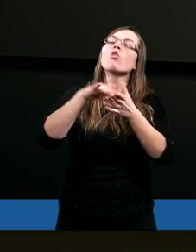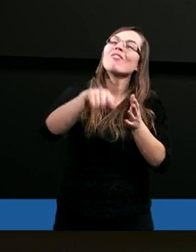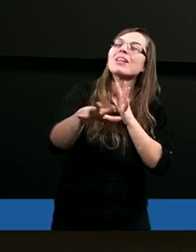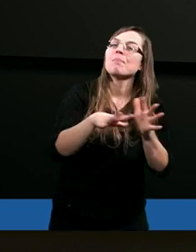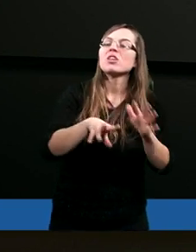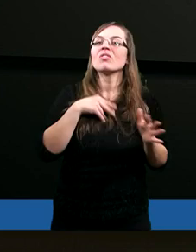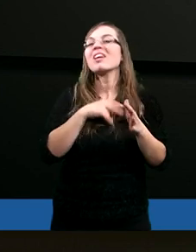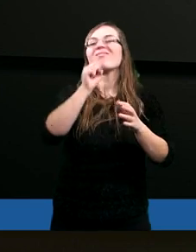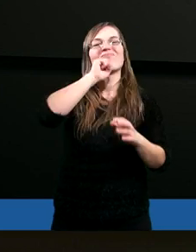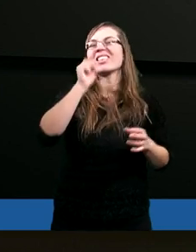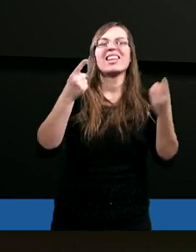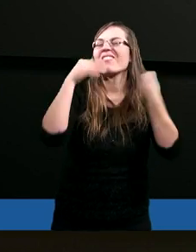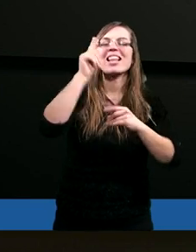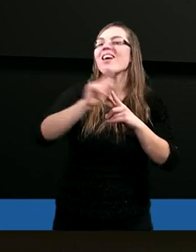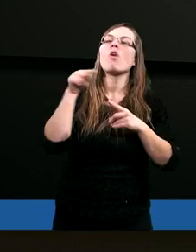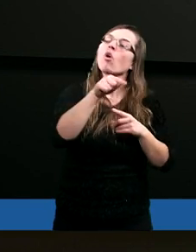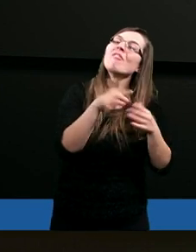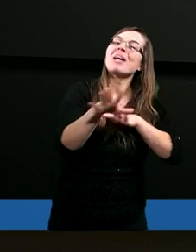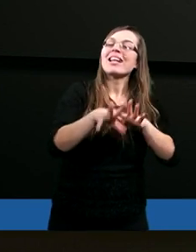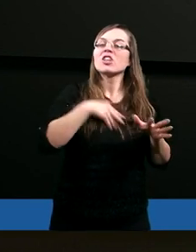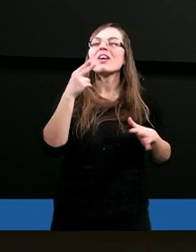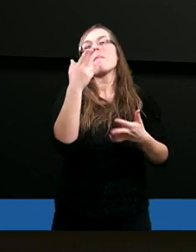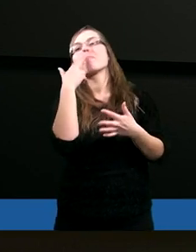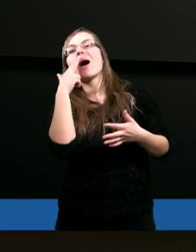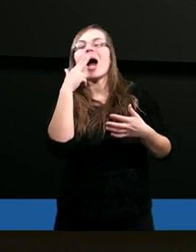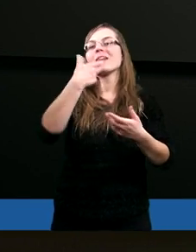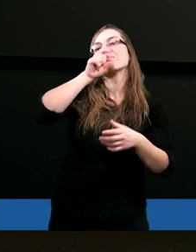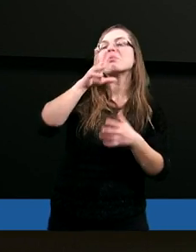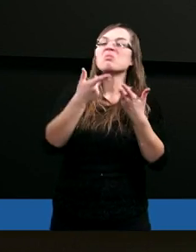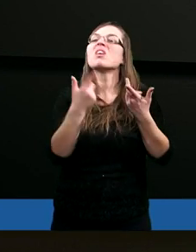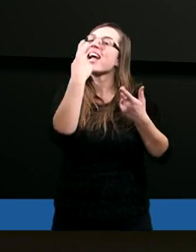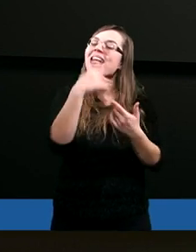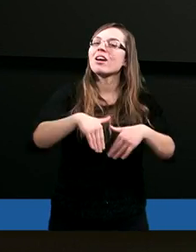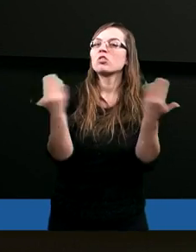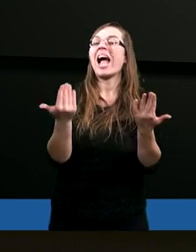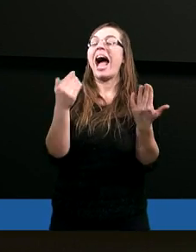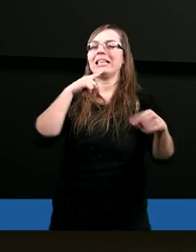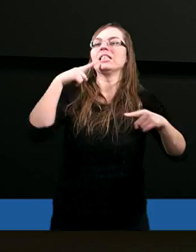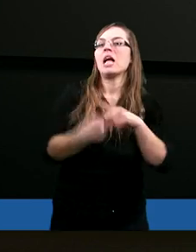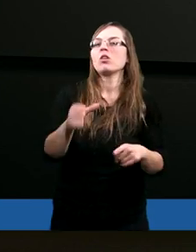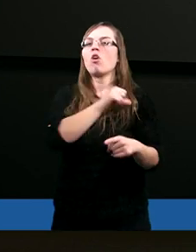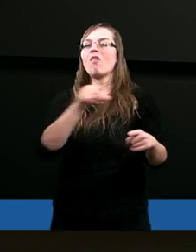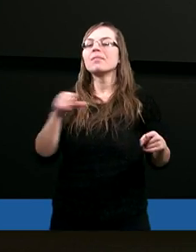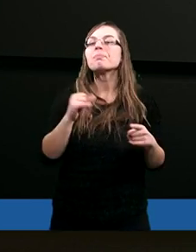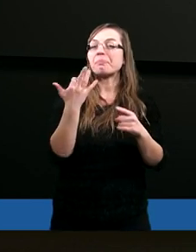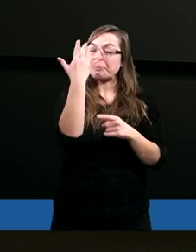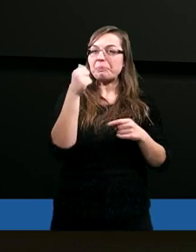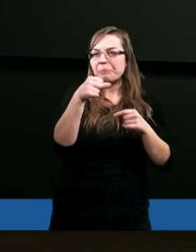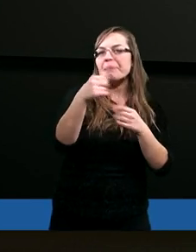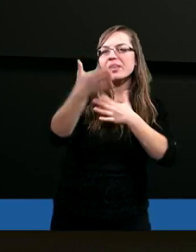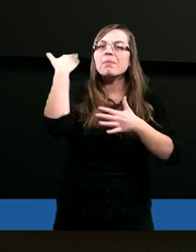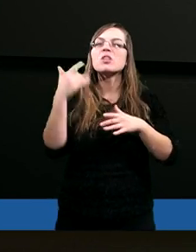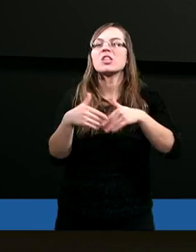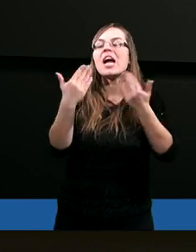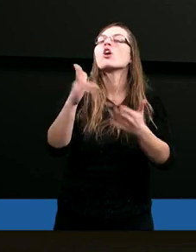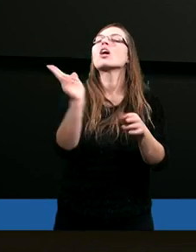Powiedziałem nigdy więcej. jednego dnia zdecydowałem sobie kilka tygodni naprzód